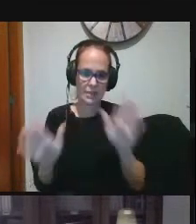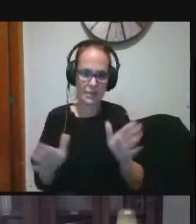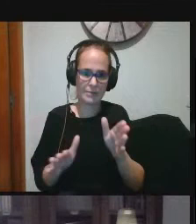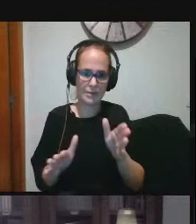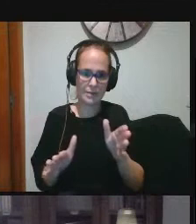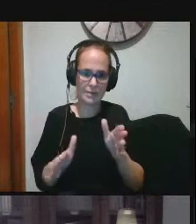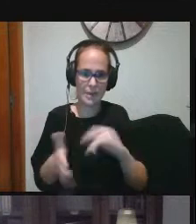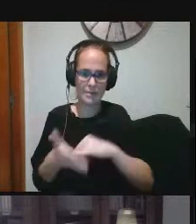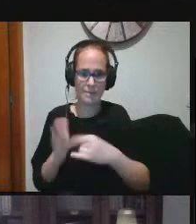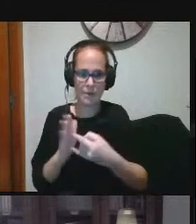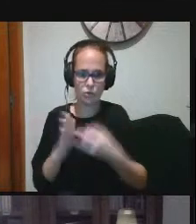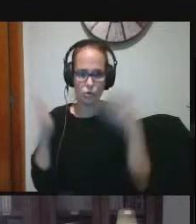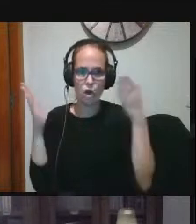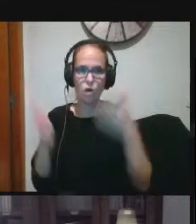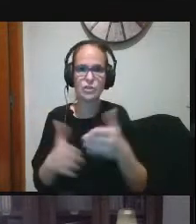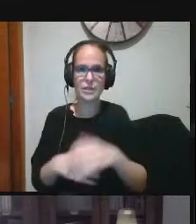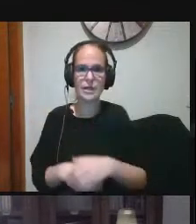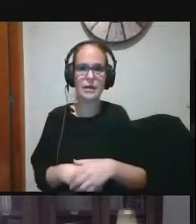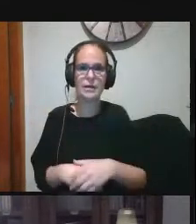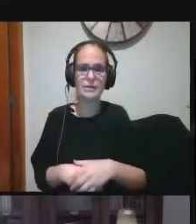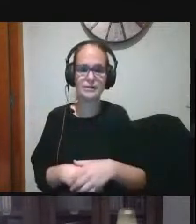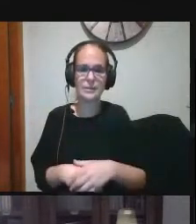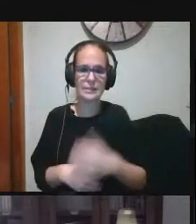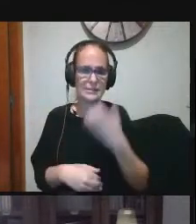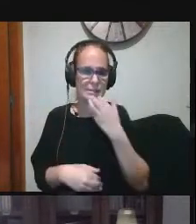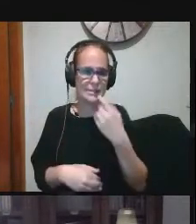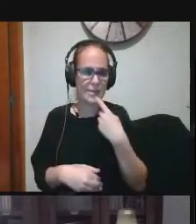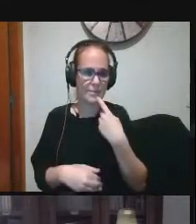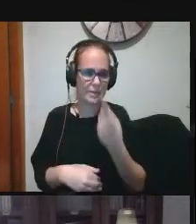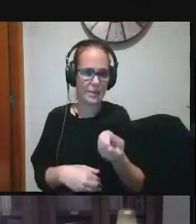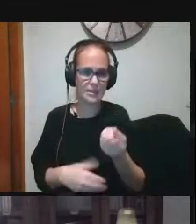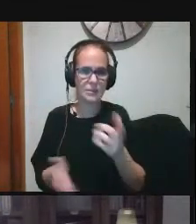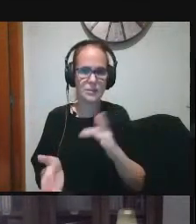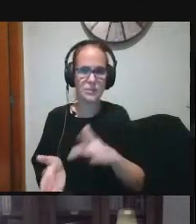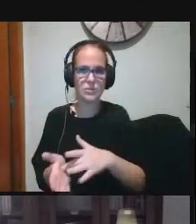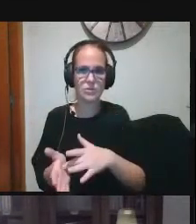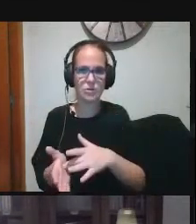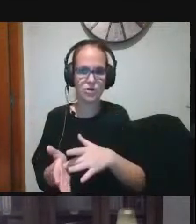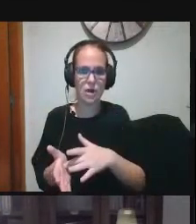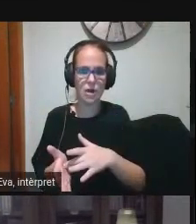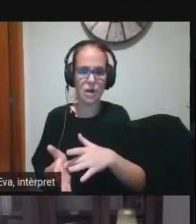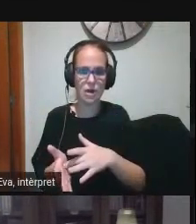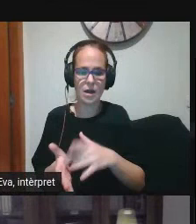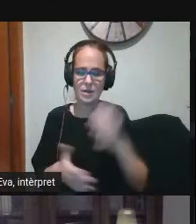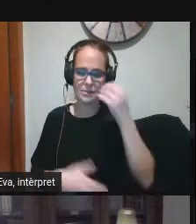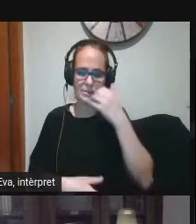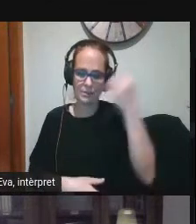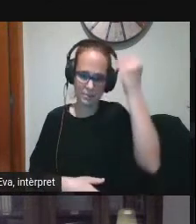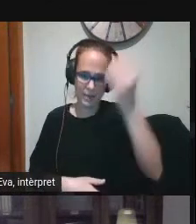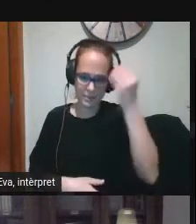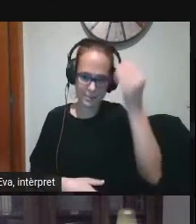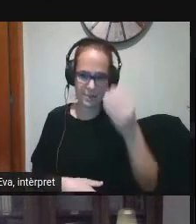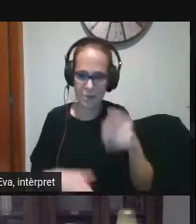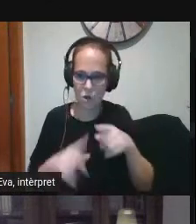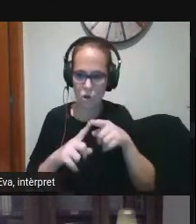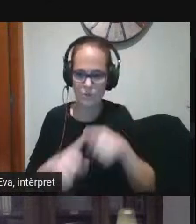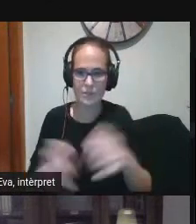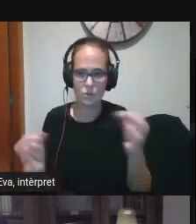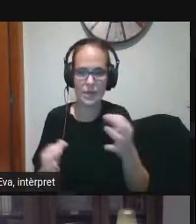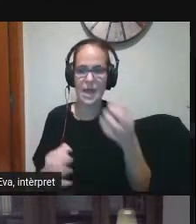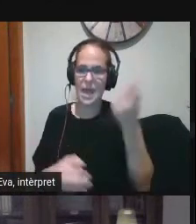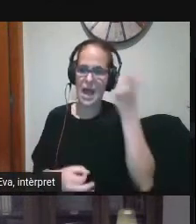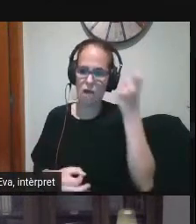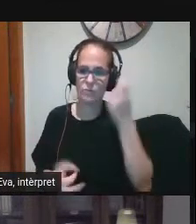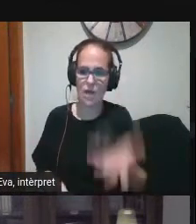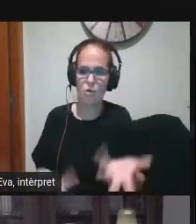de metodològica a veure nosaltres llavors si hem dit i almenys així ho pensem que el nostre objectiu és que l'alumne sigui